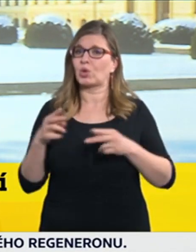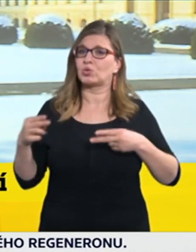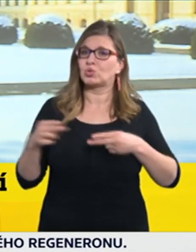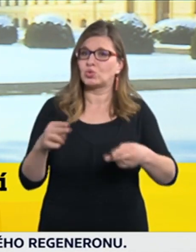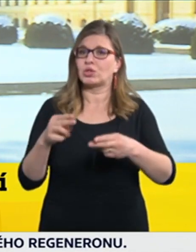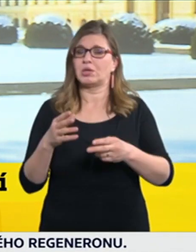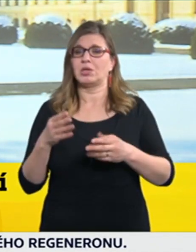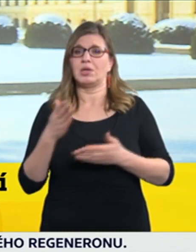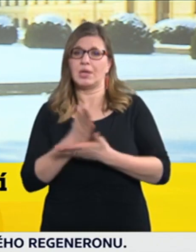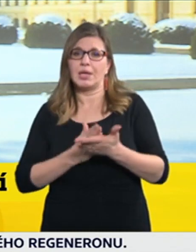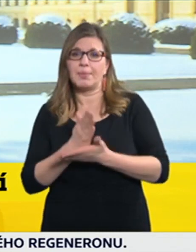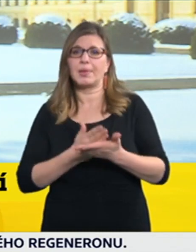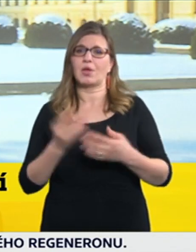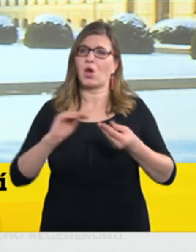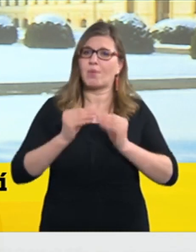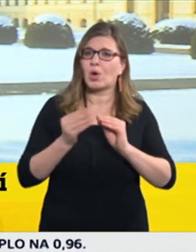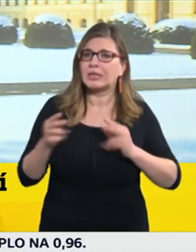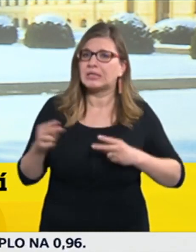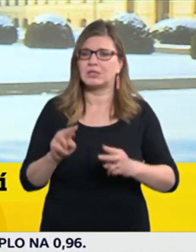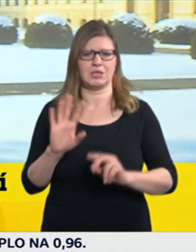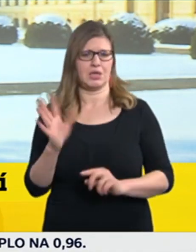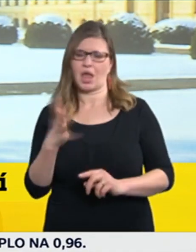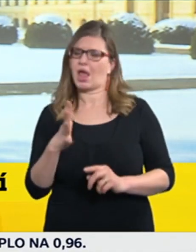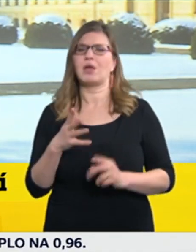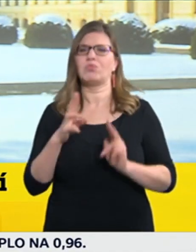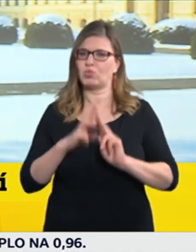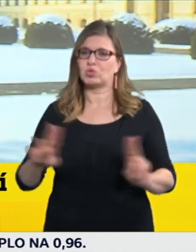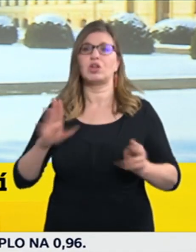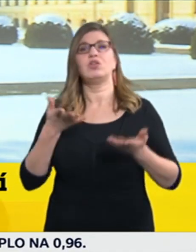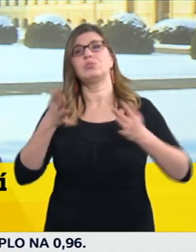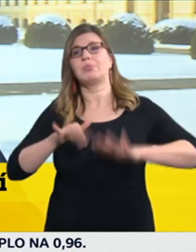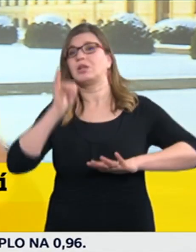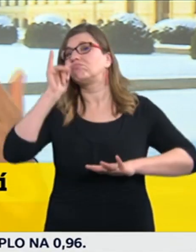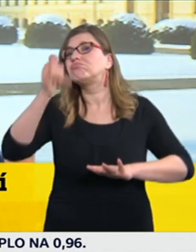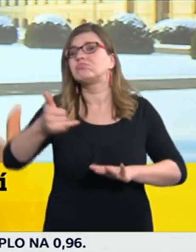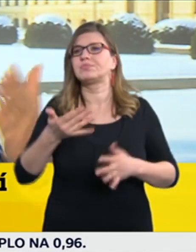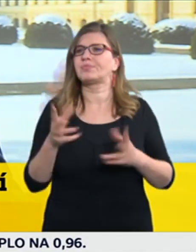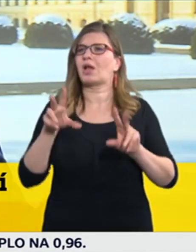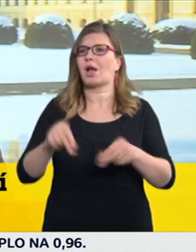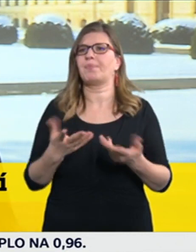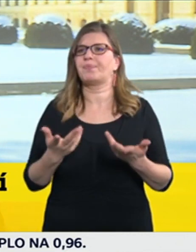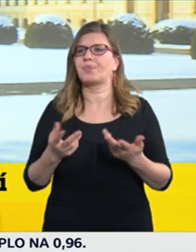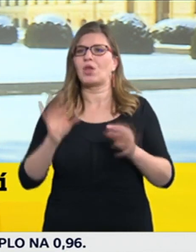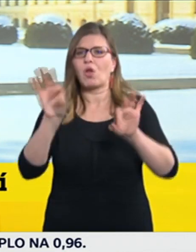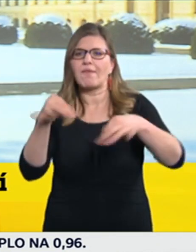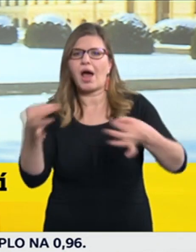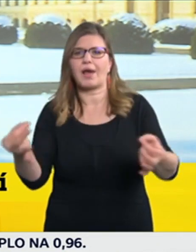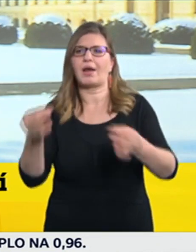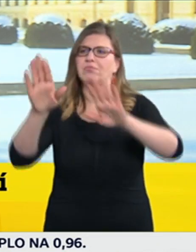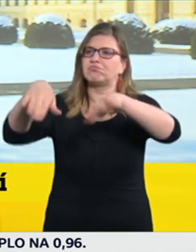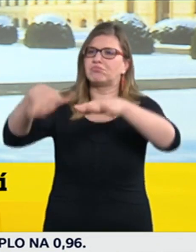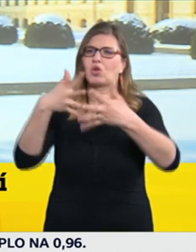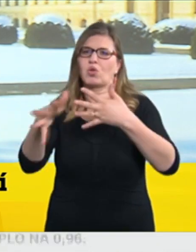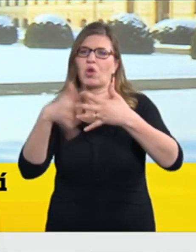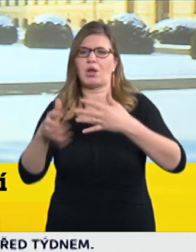nechtěli jim komplikovat život, pakliže prostě pojedou například prostě do nějaké továrny nebo za obchodní